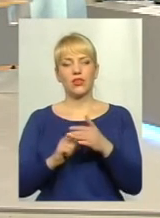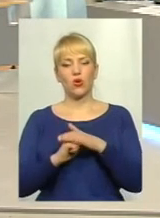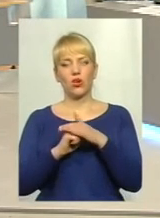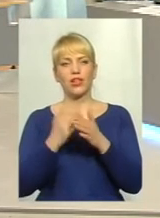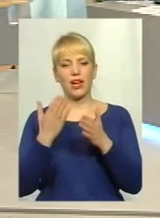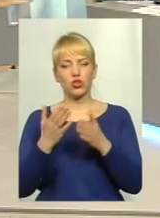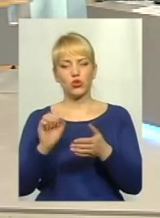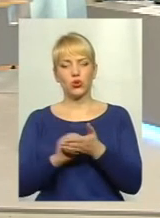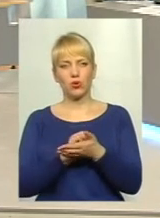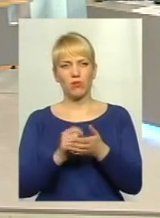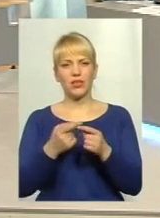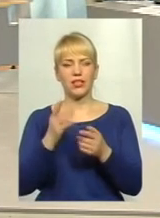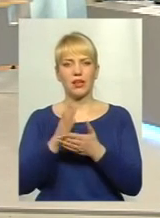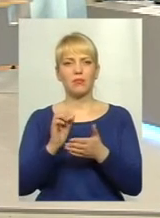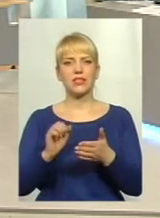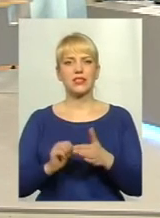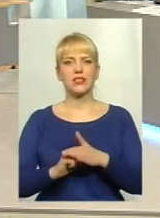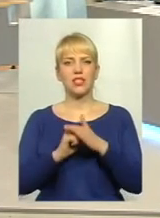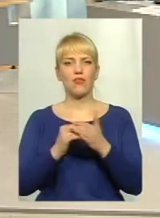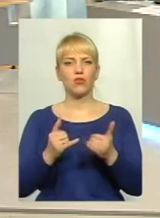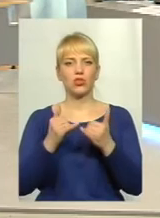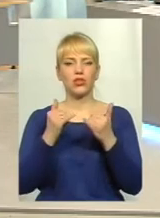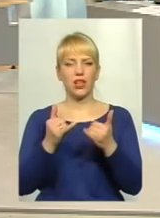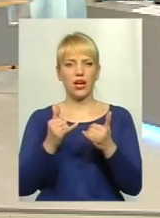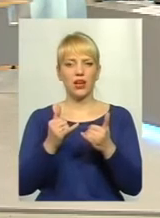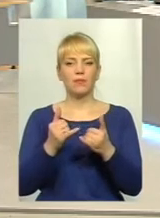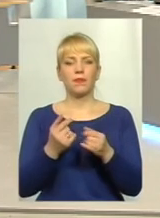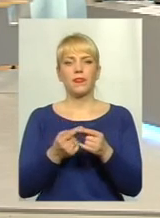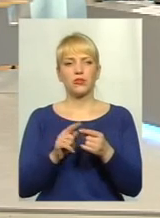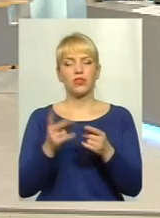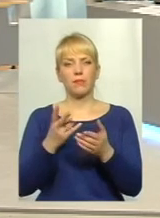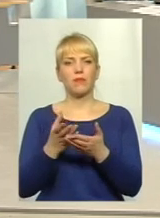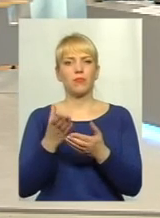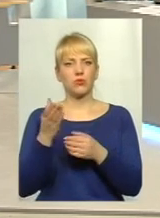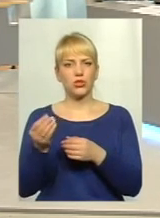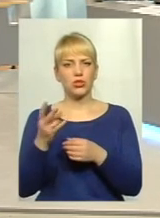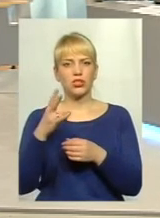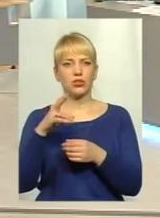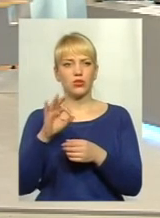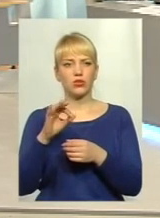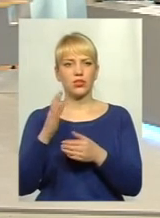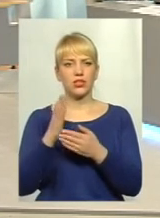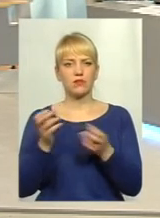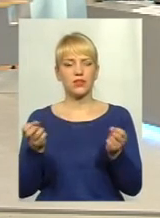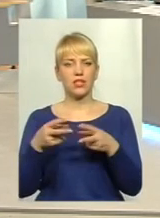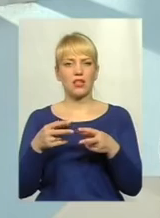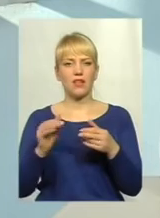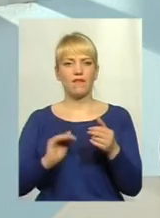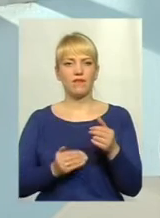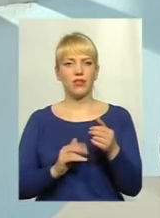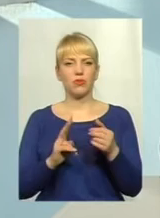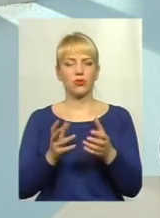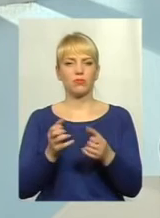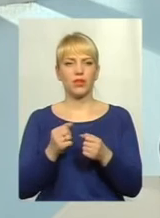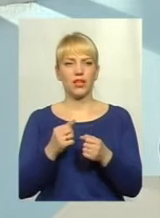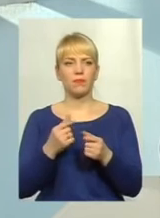для отримання дозвілу за них, звичайно, треба буде заплатити певні кошти і, так як мені відомо, на даний час, то є спеціалізові фірми, які беруть... Тобто, це